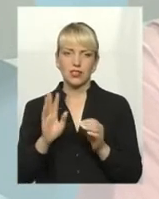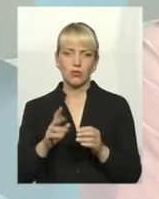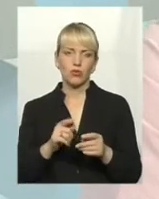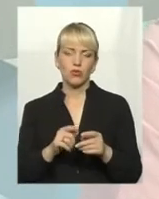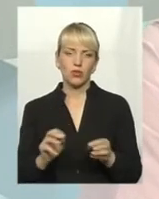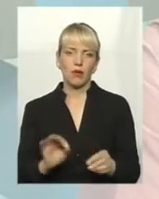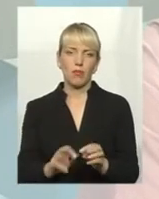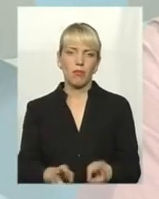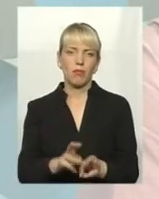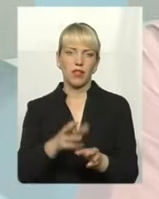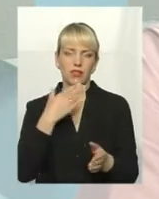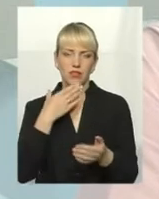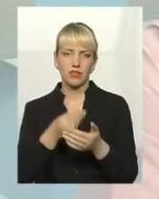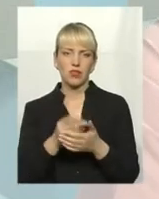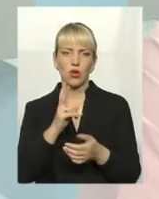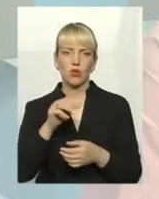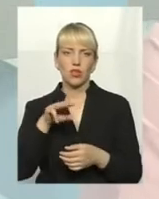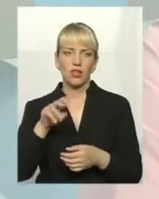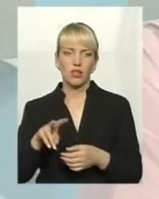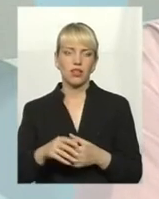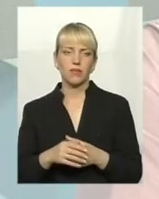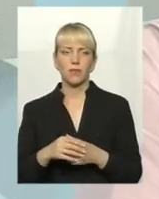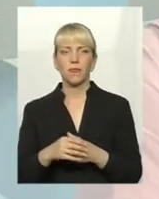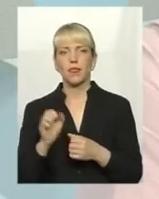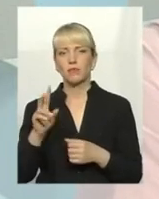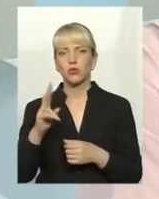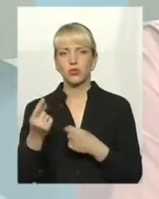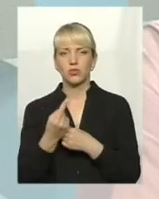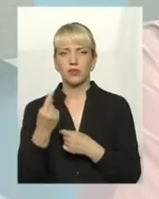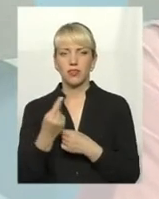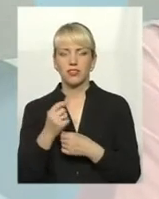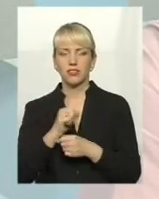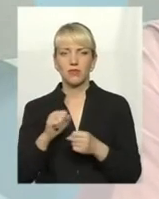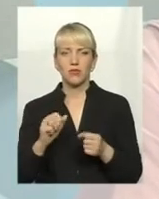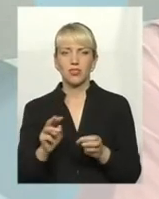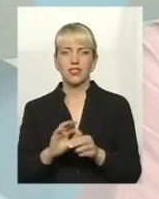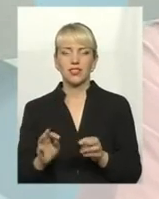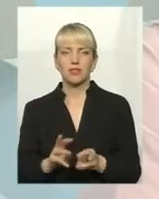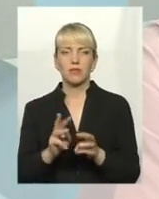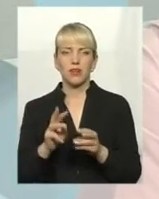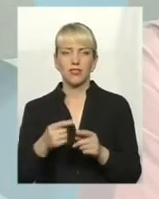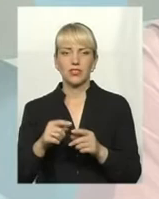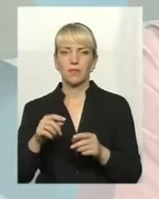своїх, хоча, може, зараз заперечить, що не можна нам спалювати ці пляшки,